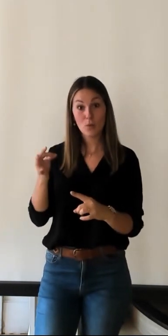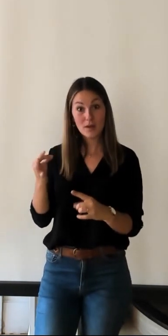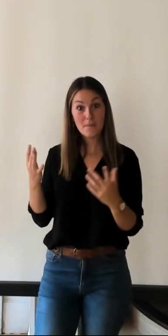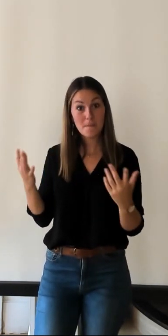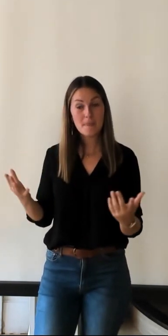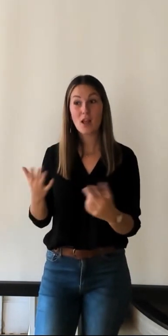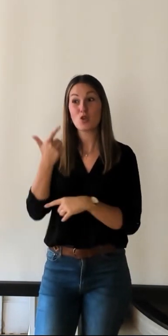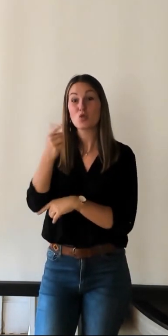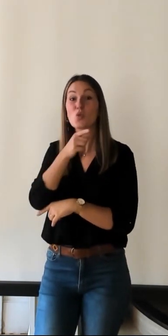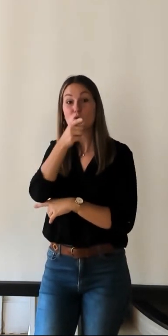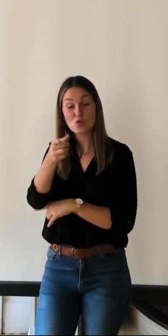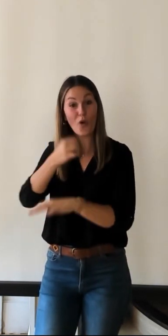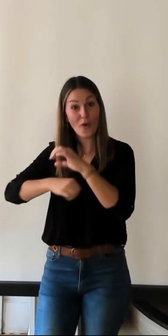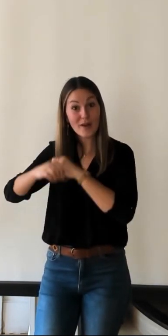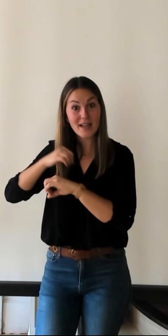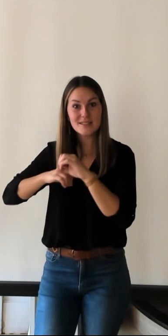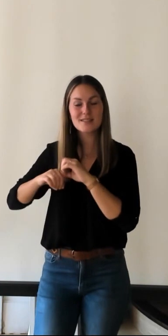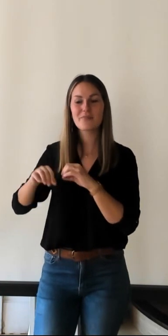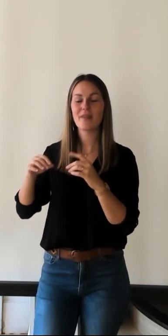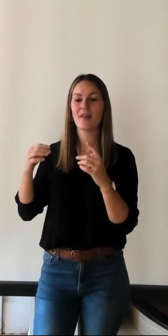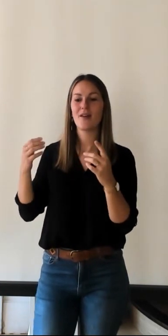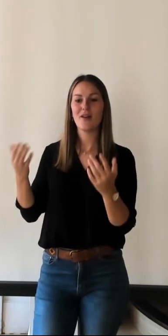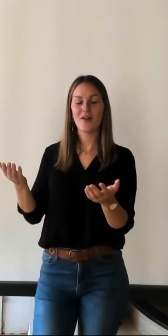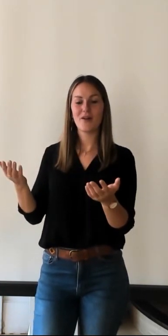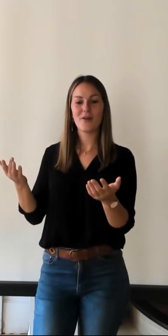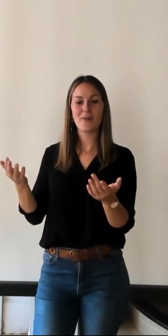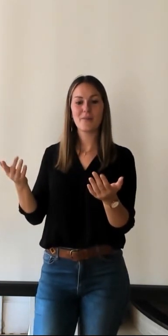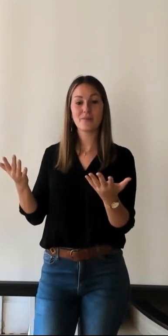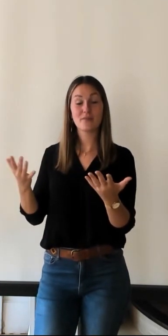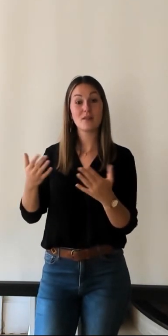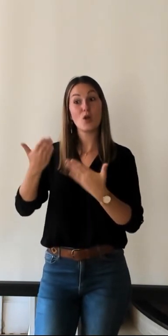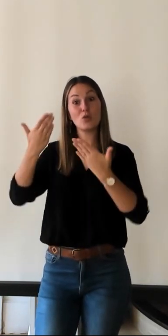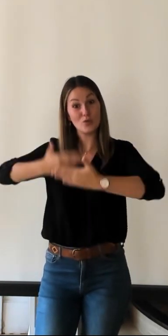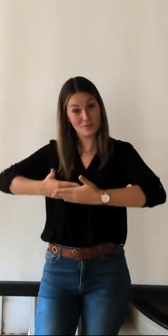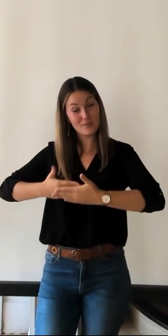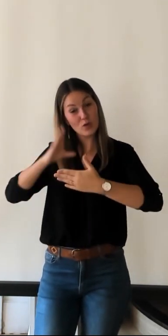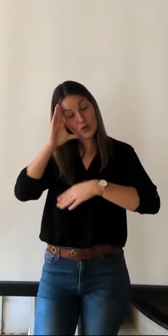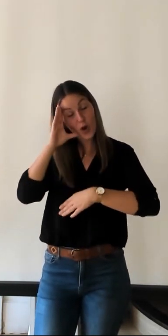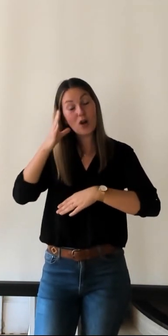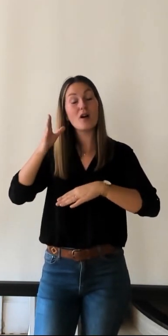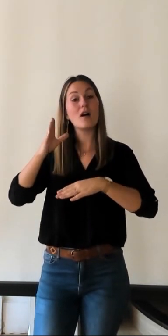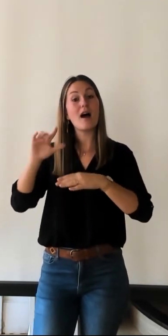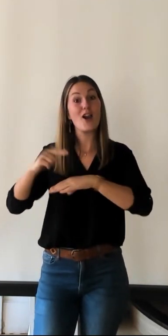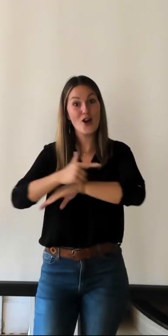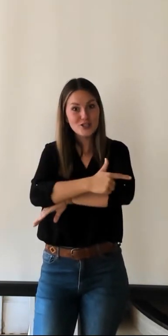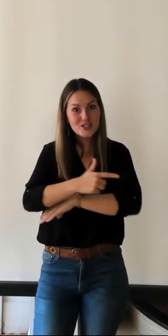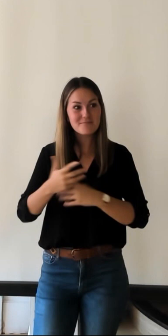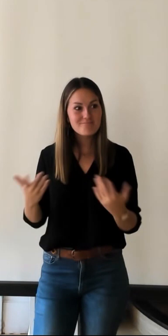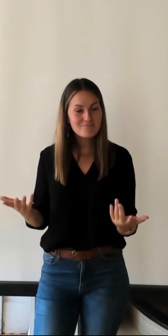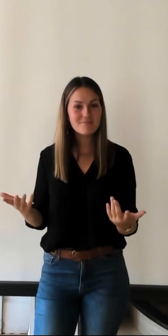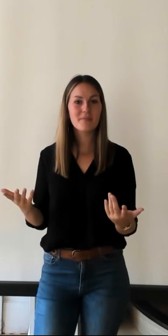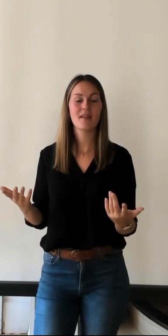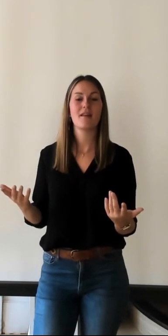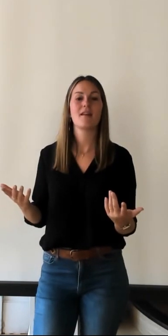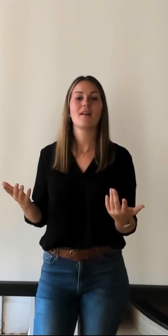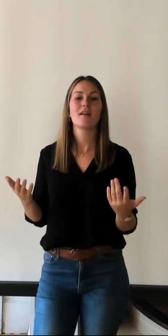deux jours en lochois avec avec une nuitée à loches pourrait bien être organisée